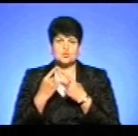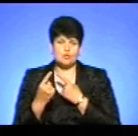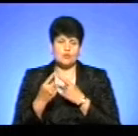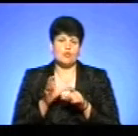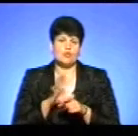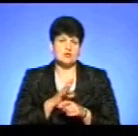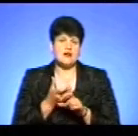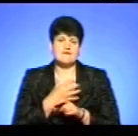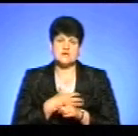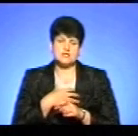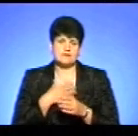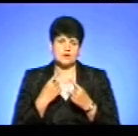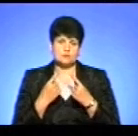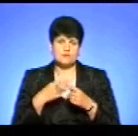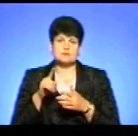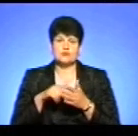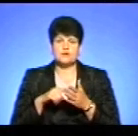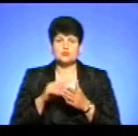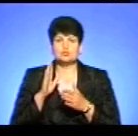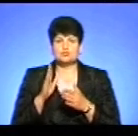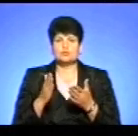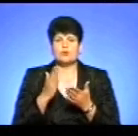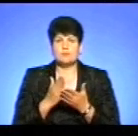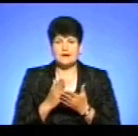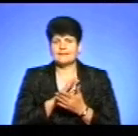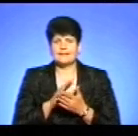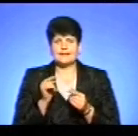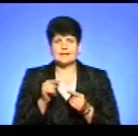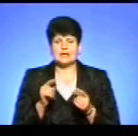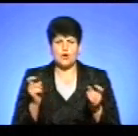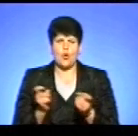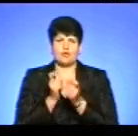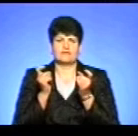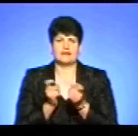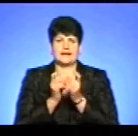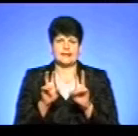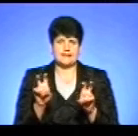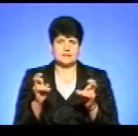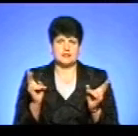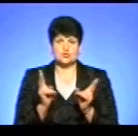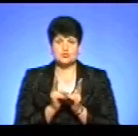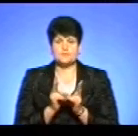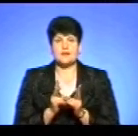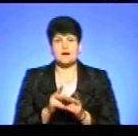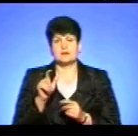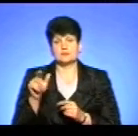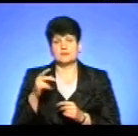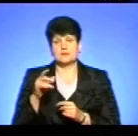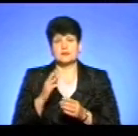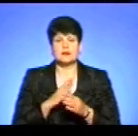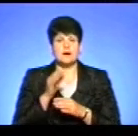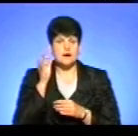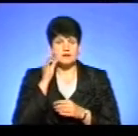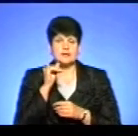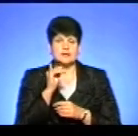Це була важлива розмова. Сподіваюся, що будемо ми мати не такі конфліктні теми для зустрічей. Глядачам нагадую, сьогодні у гостях у нас